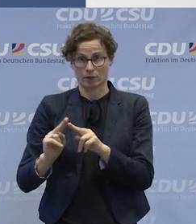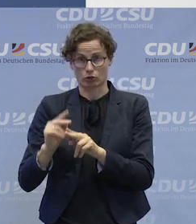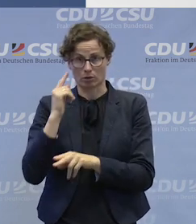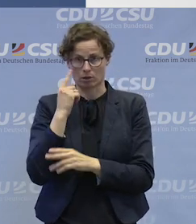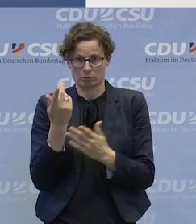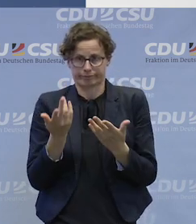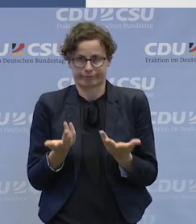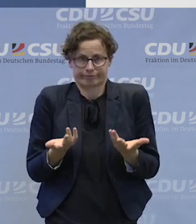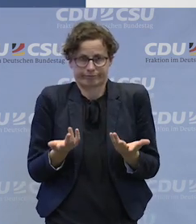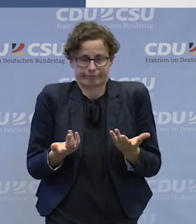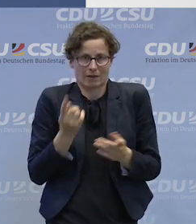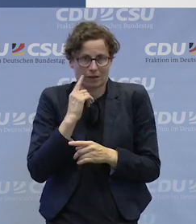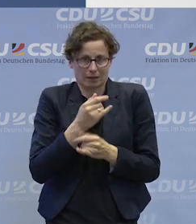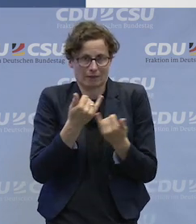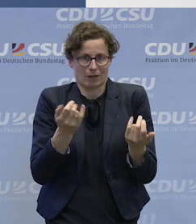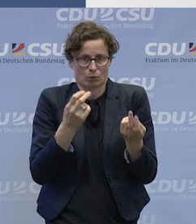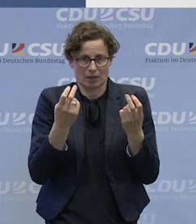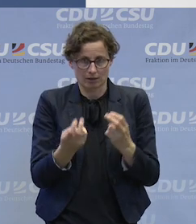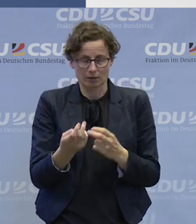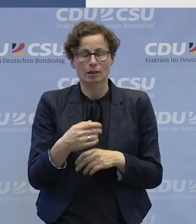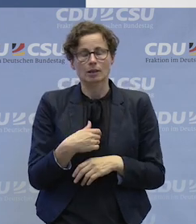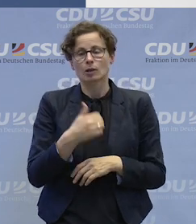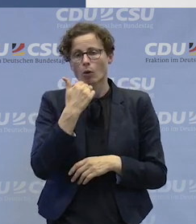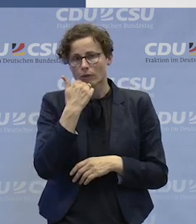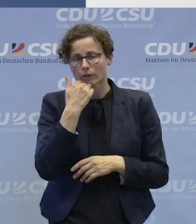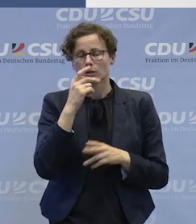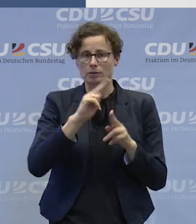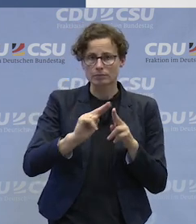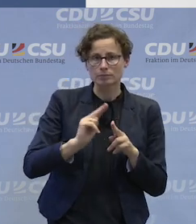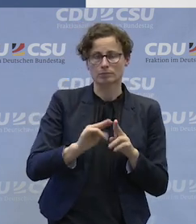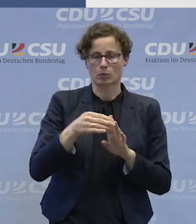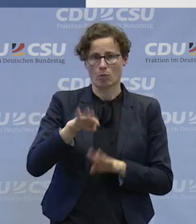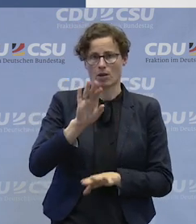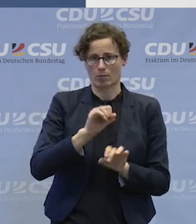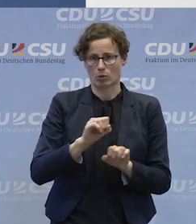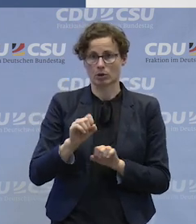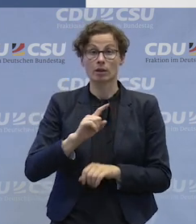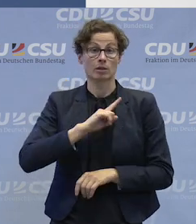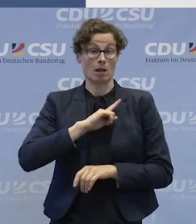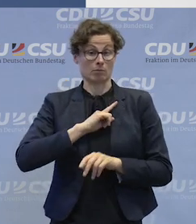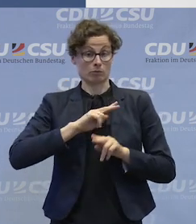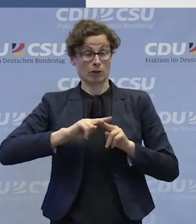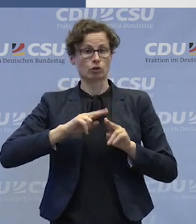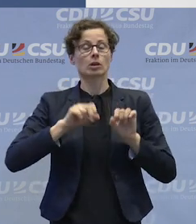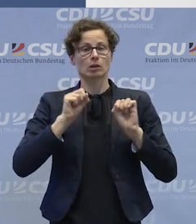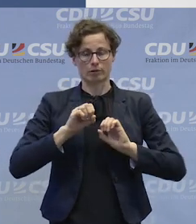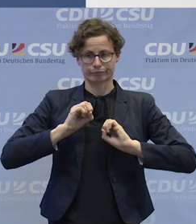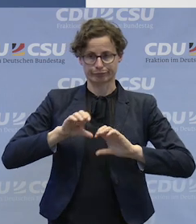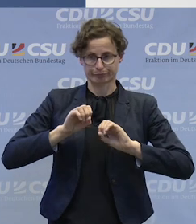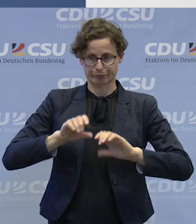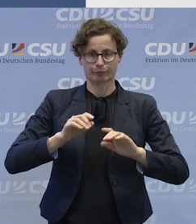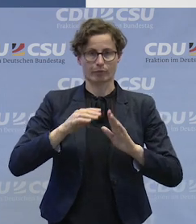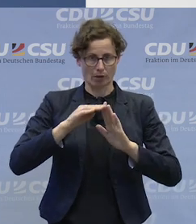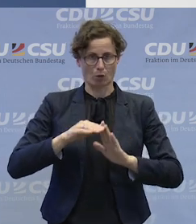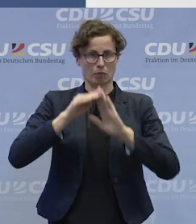umzusetzen. Und da würde ich mir eine deutliche Stärkung wünschen. Wir können das leisten, klar. Wir sind da aufgerufen, das zu